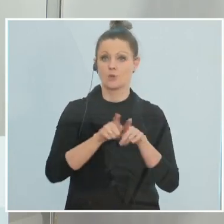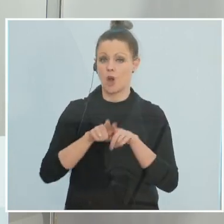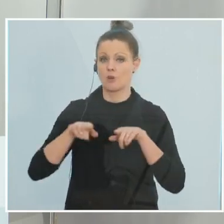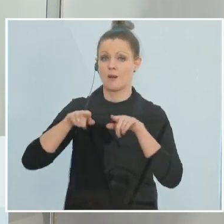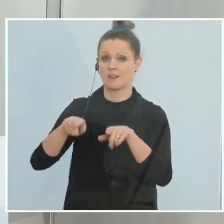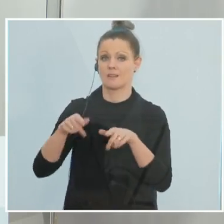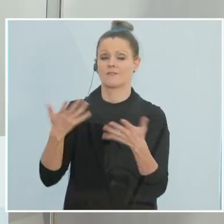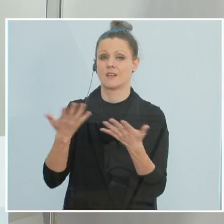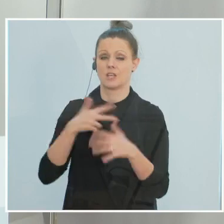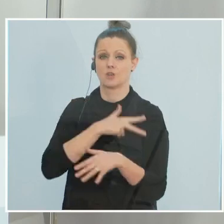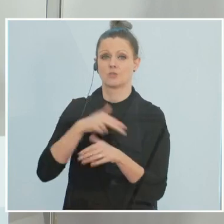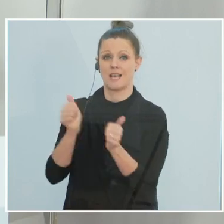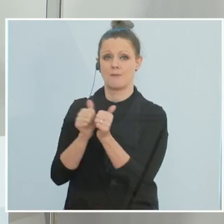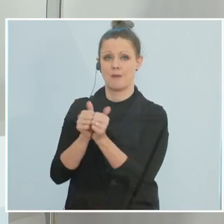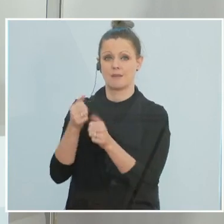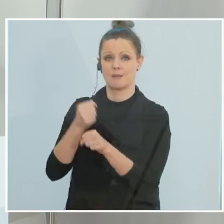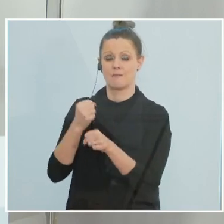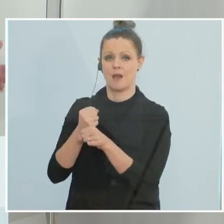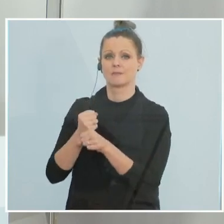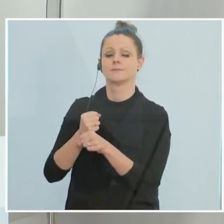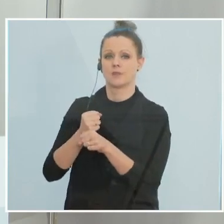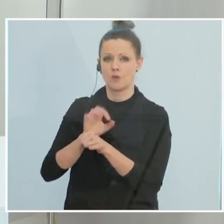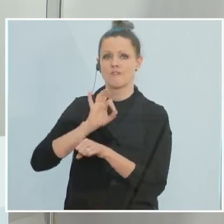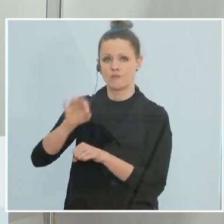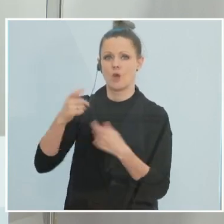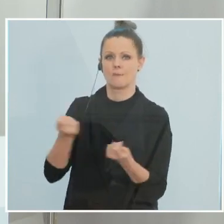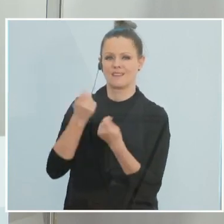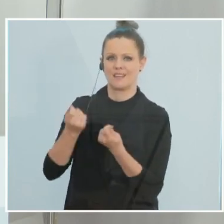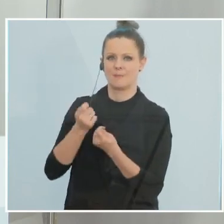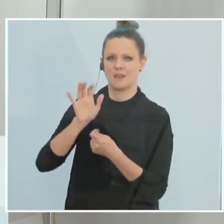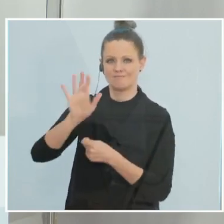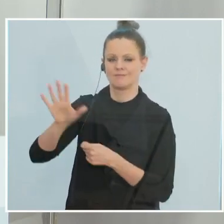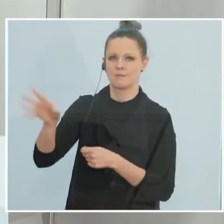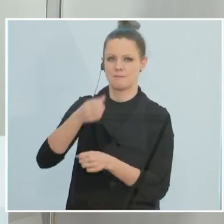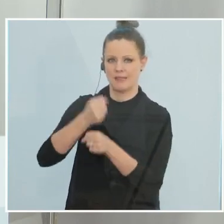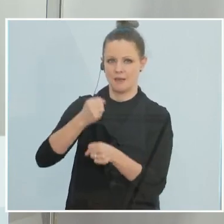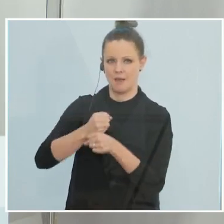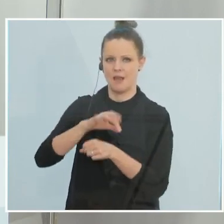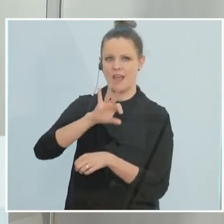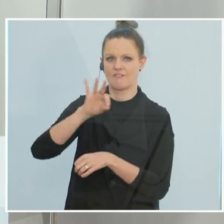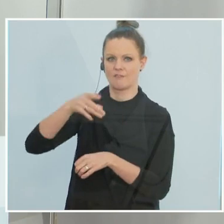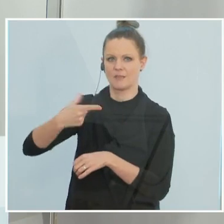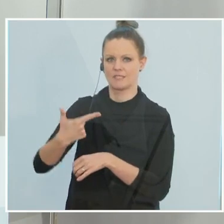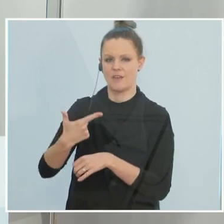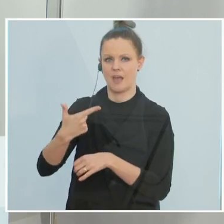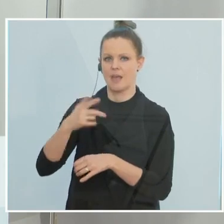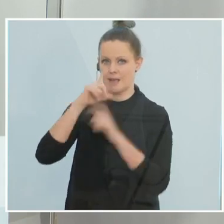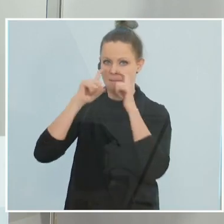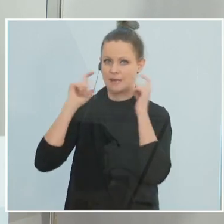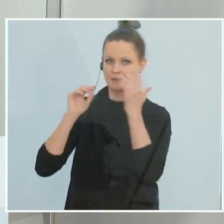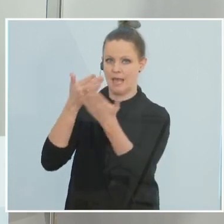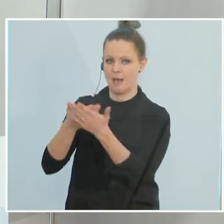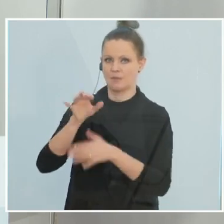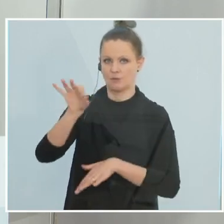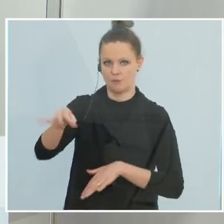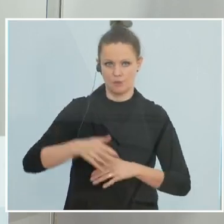die Sozialpartner durchführen, nämlich, dass Betriebe auch ihren Mitarbeitern FFP2-Masken zur Verfügung stellen werden. Das